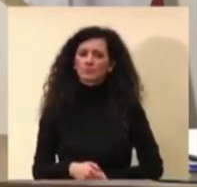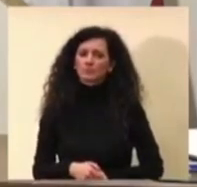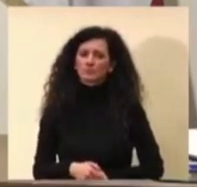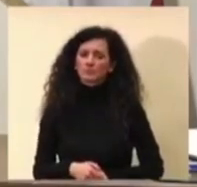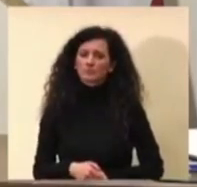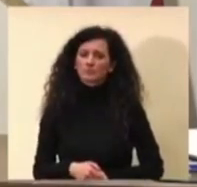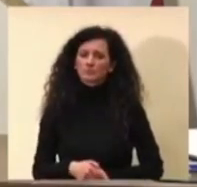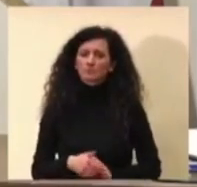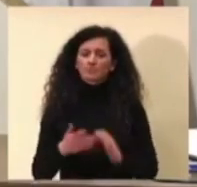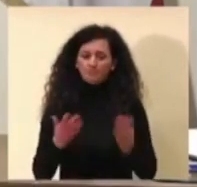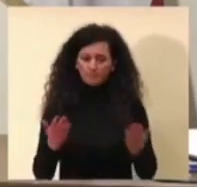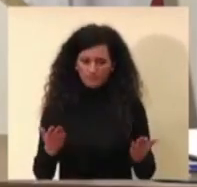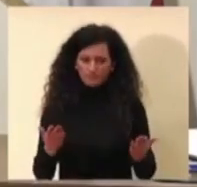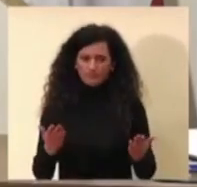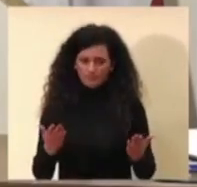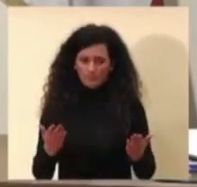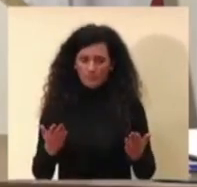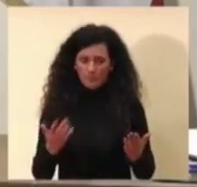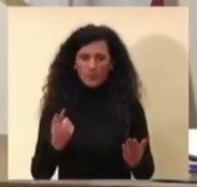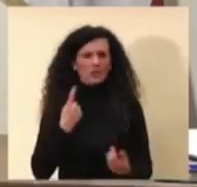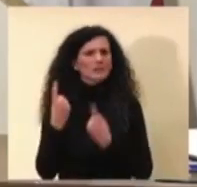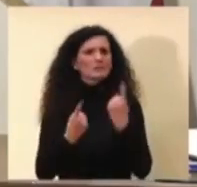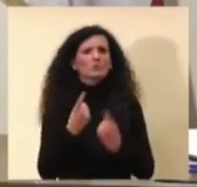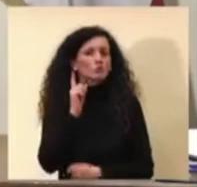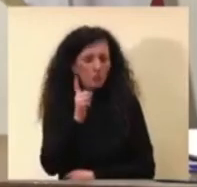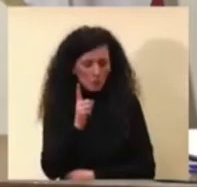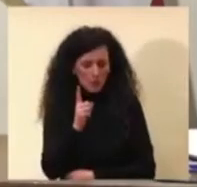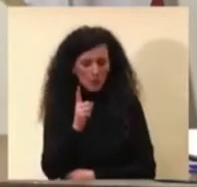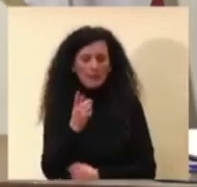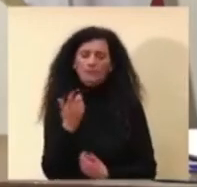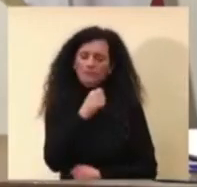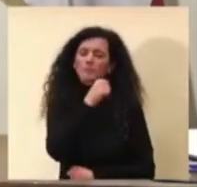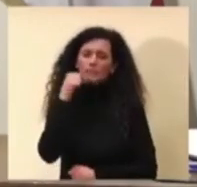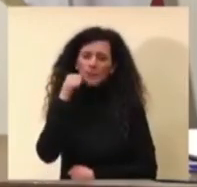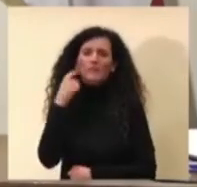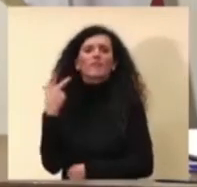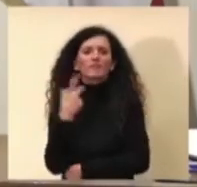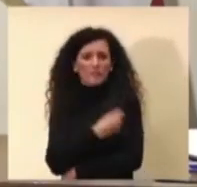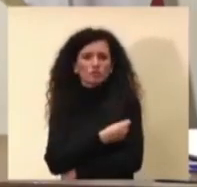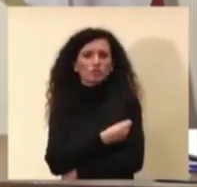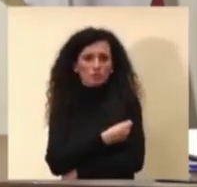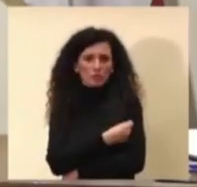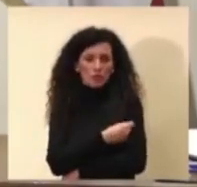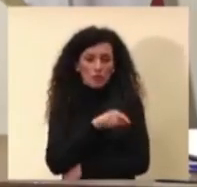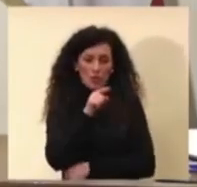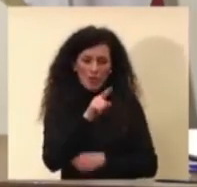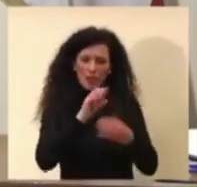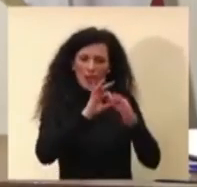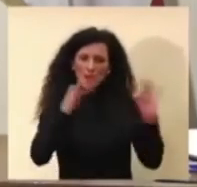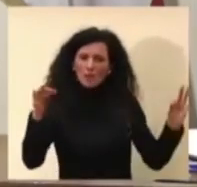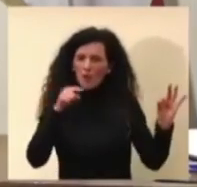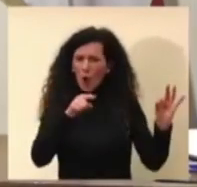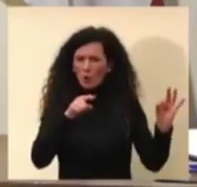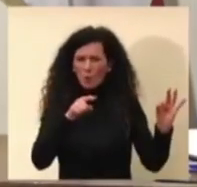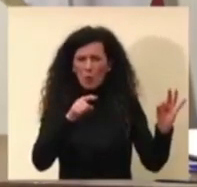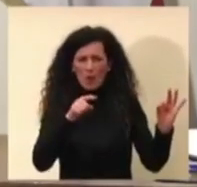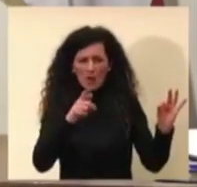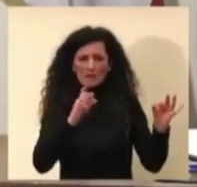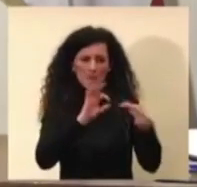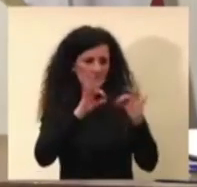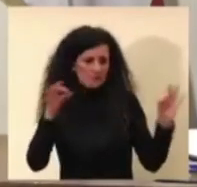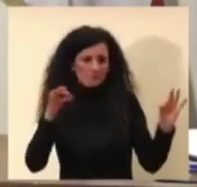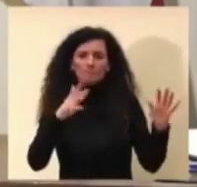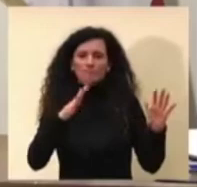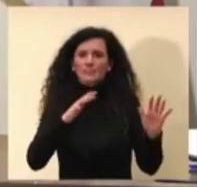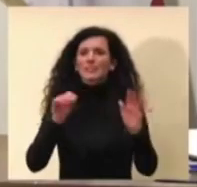Qual è il punto? Quindi occorrerebbe vaccinare, in base a questa banale formula, circa il 67%